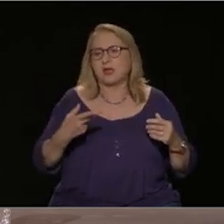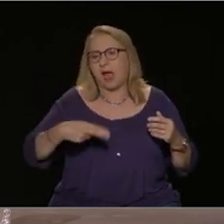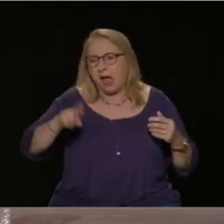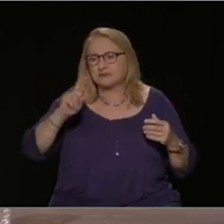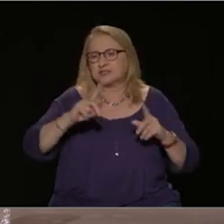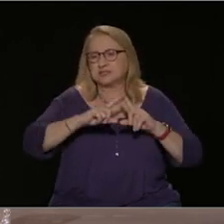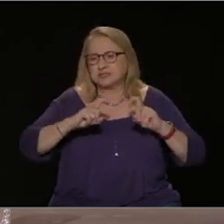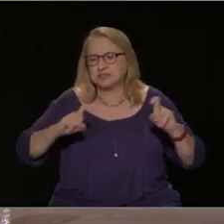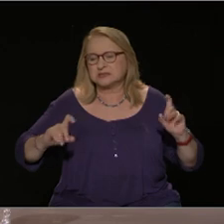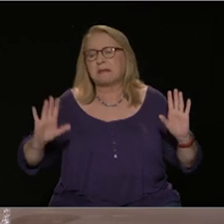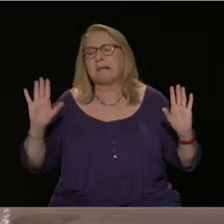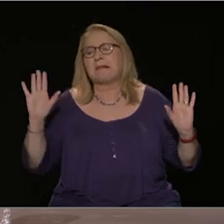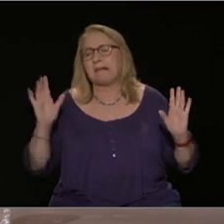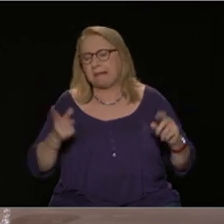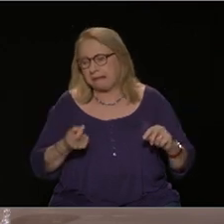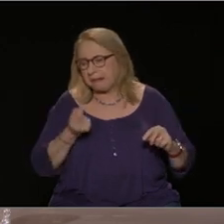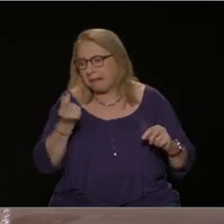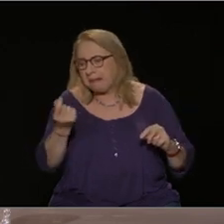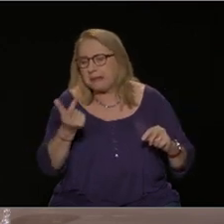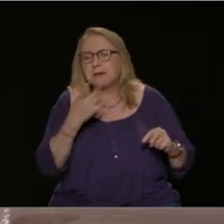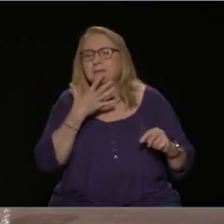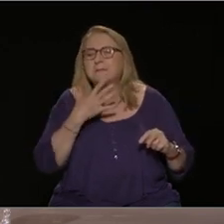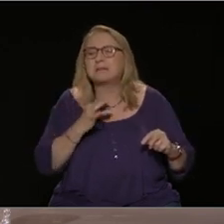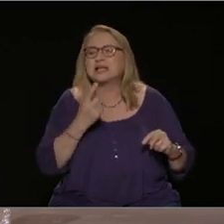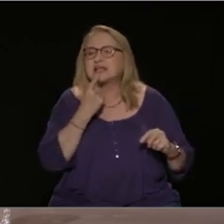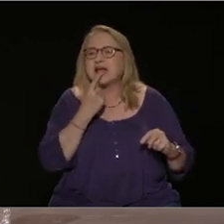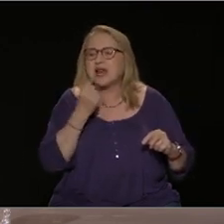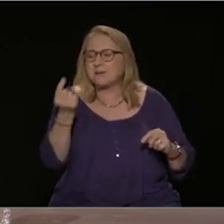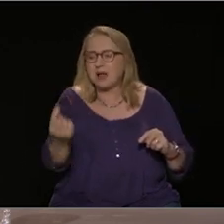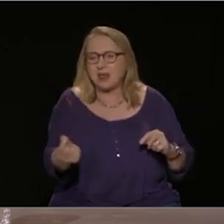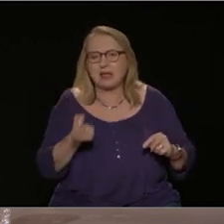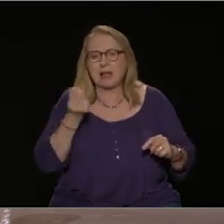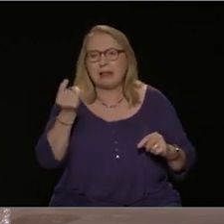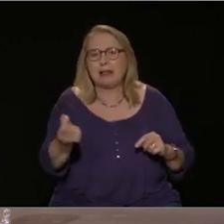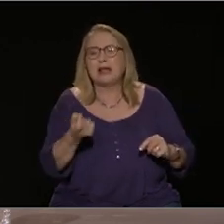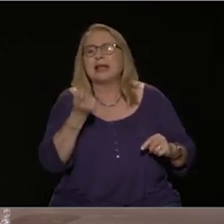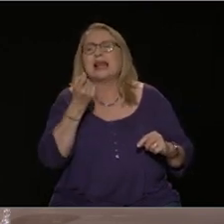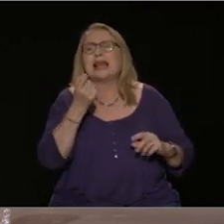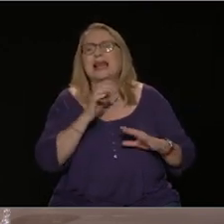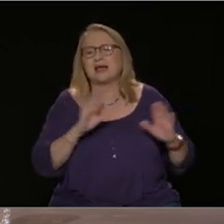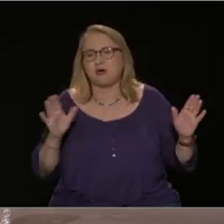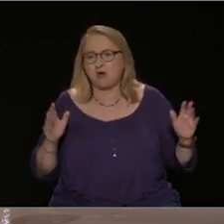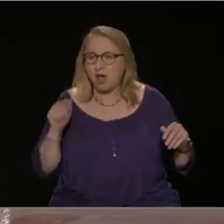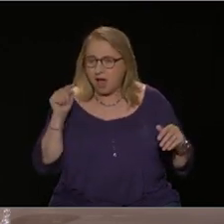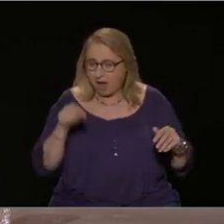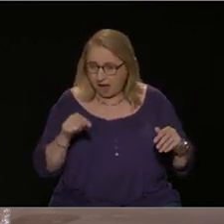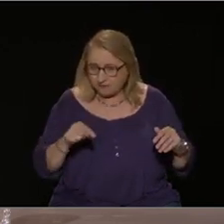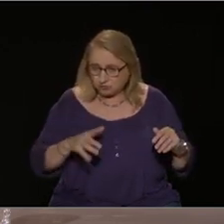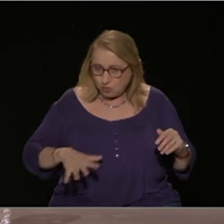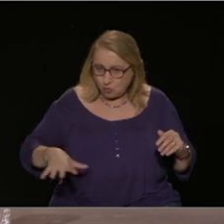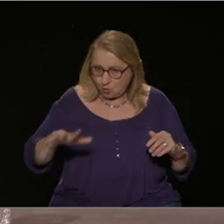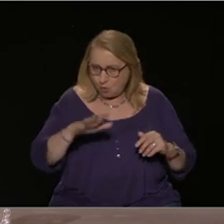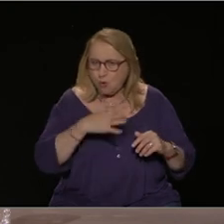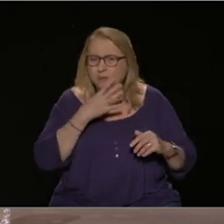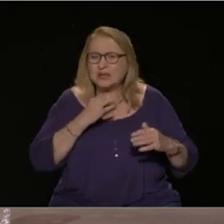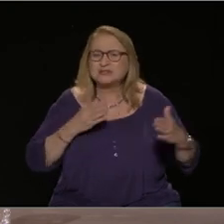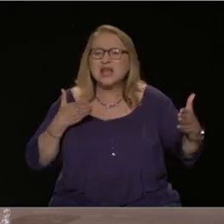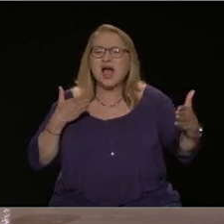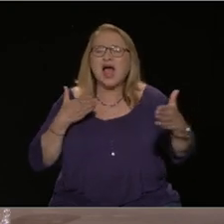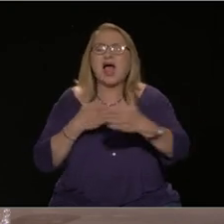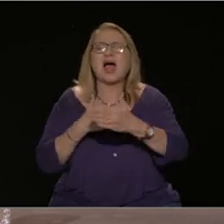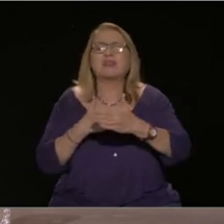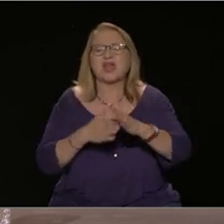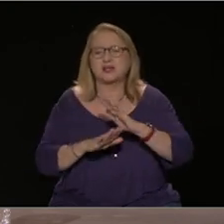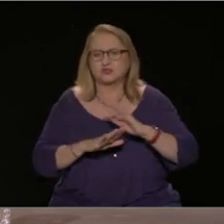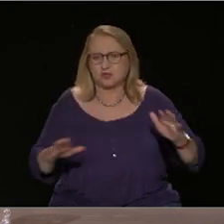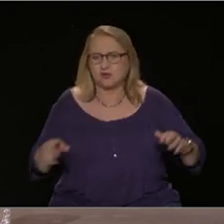πενιχρές ονομαστικές αυξήσεις. Αυτό το πράγμα είναι αδιέξοδο και πολύ σύντομα αυτή η σαθρή ανάπτυξη στην οποία αναφέρονται